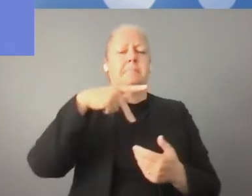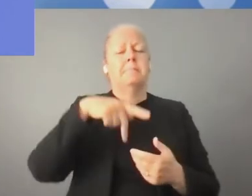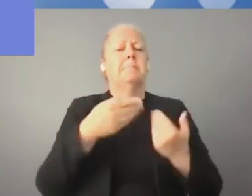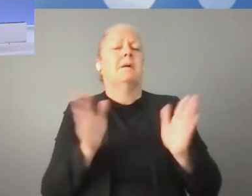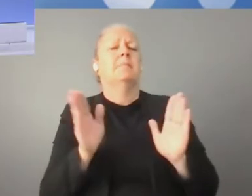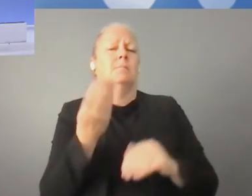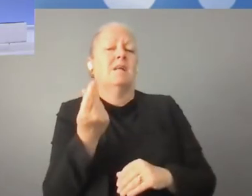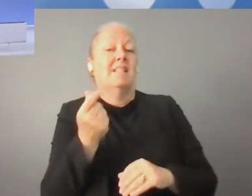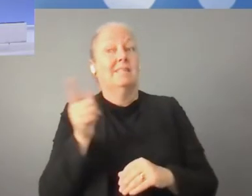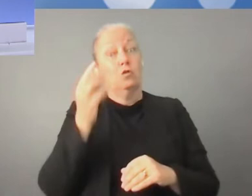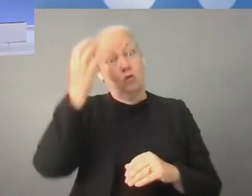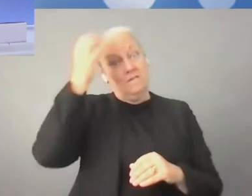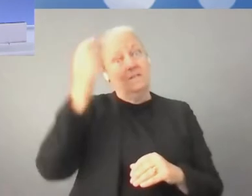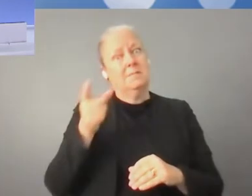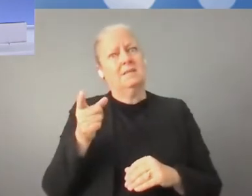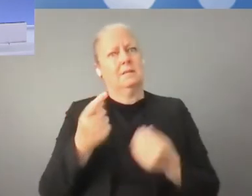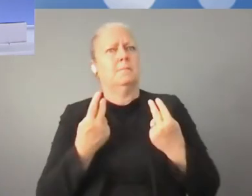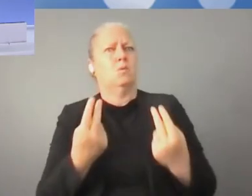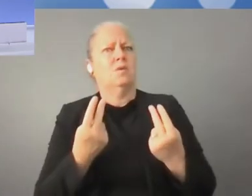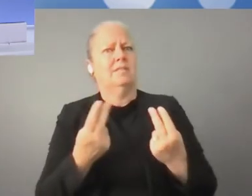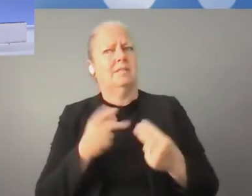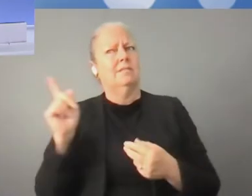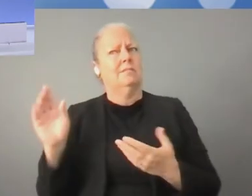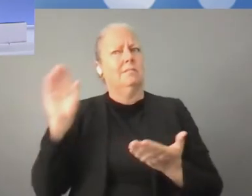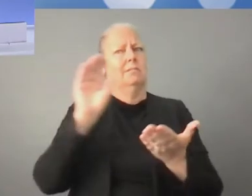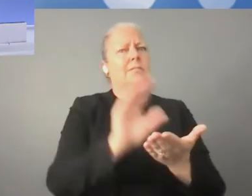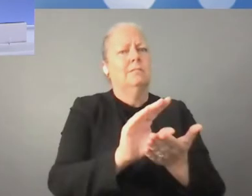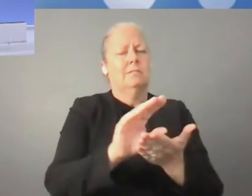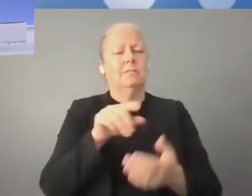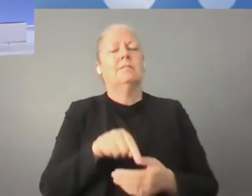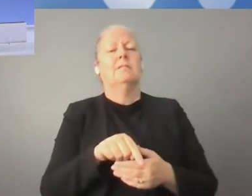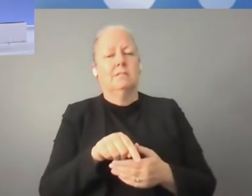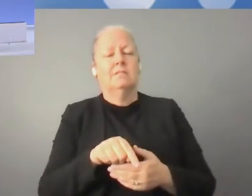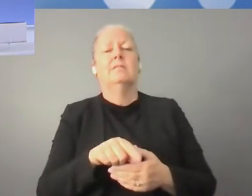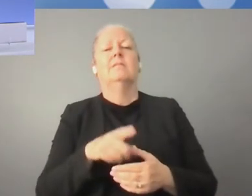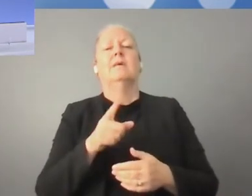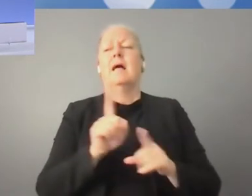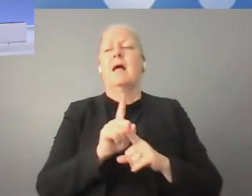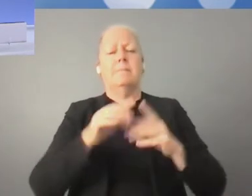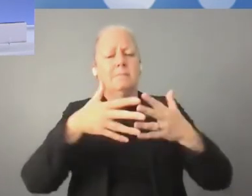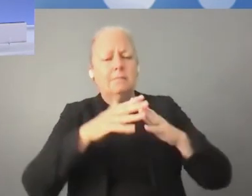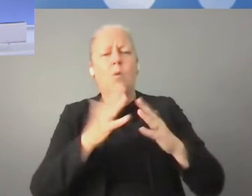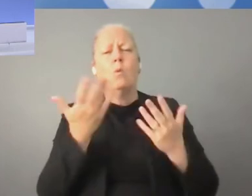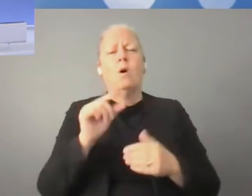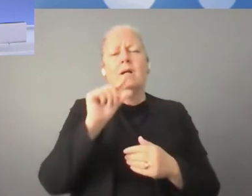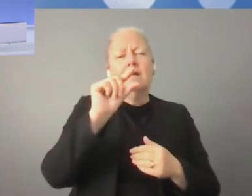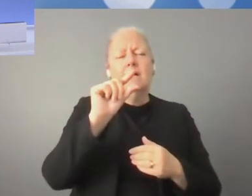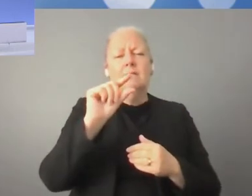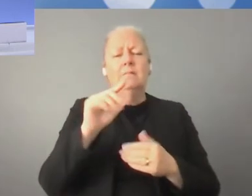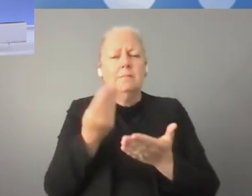są pieniądze płynące z państwowego budżetu, a więc to jest naprawdę bardzo ważne wsparcie.